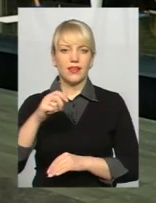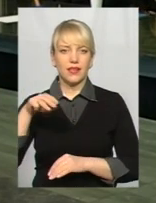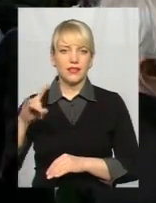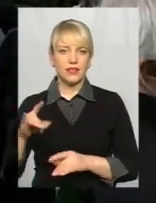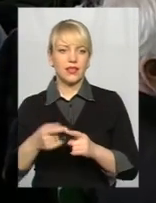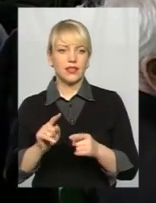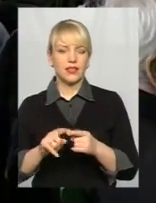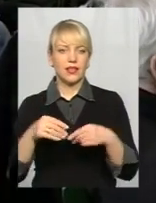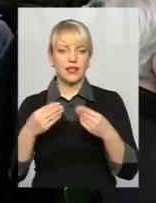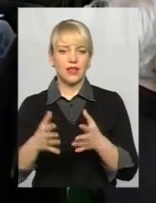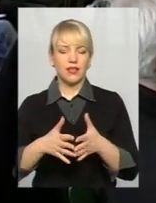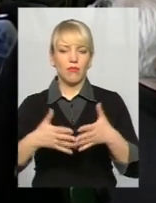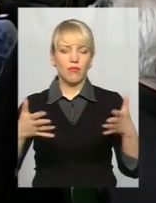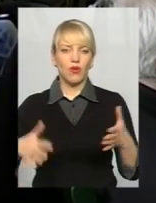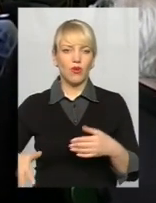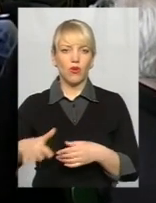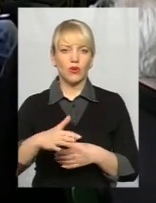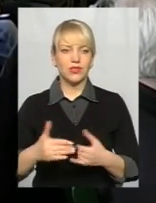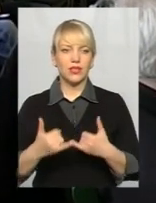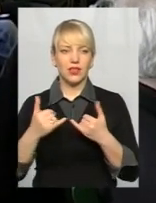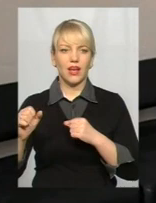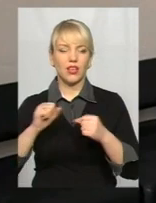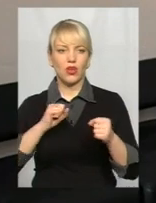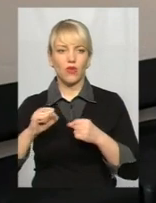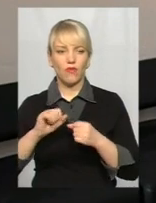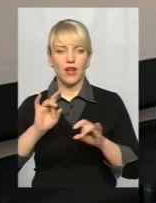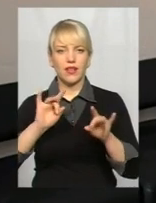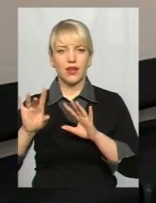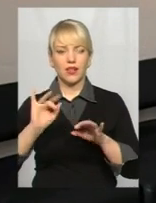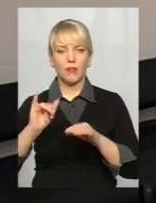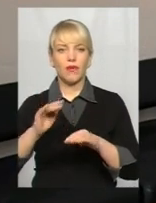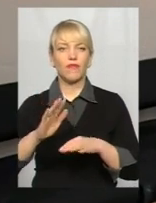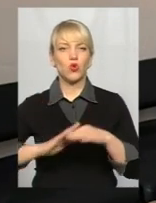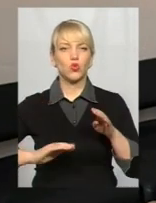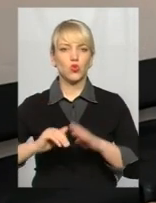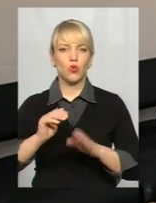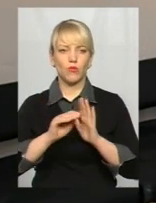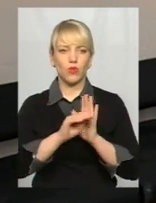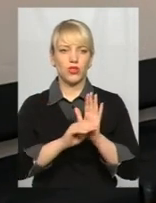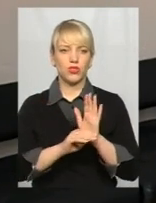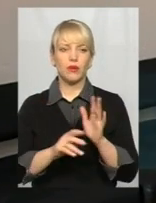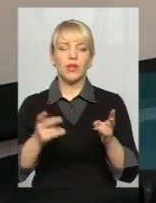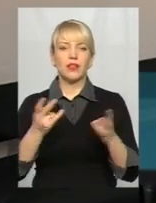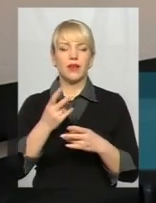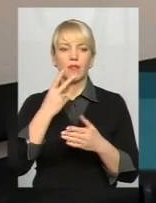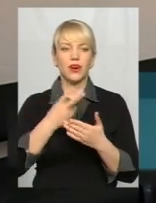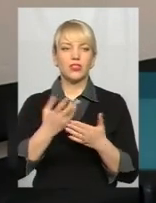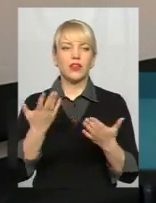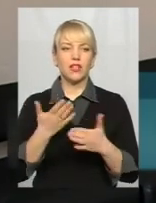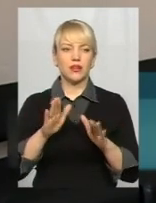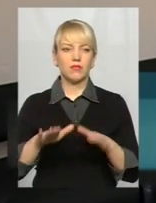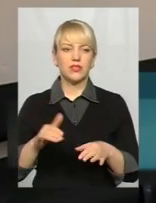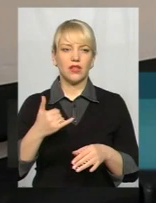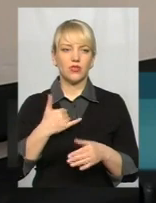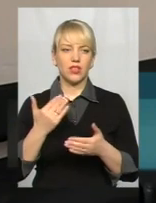простір для керування рекламною цариною у ручному режимі. Хотілося б реально бачити, які місця в нас є реально підведені для